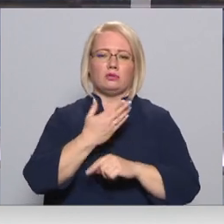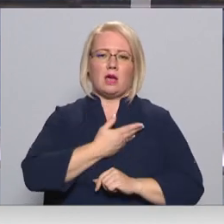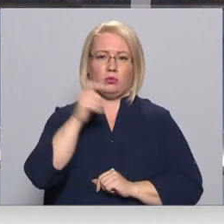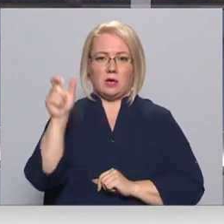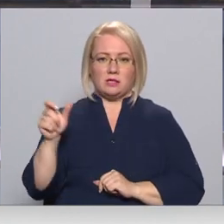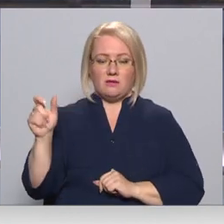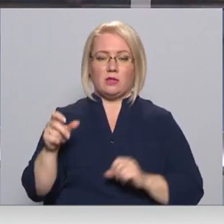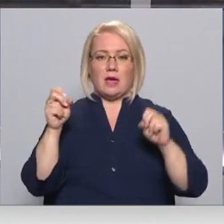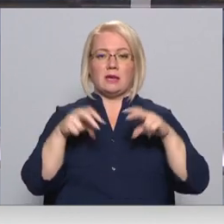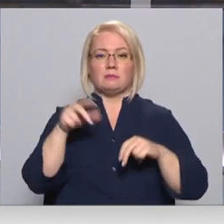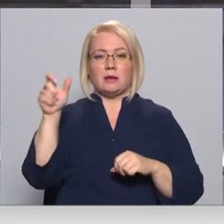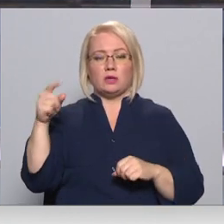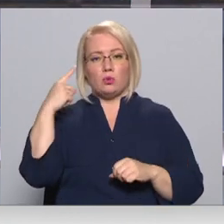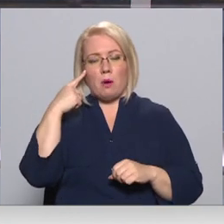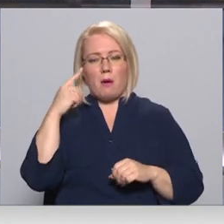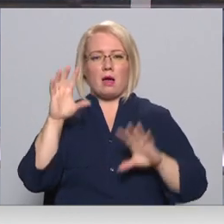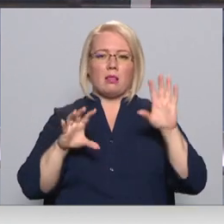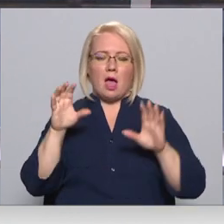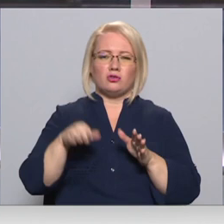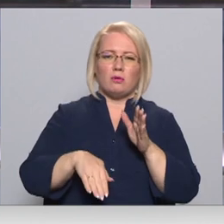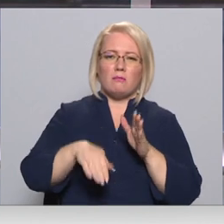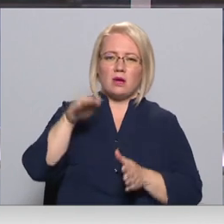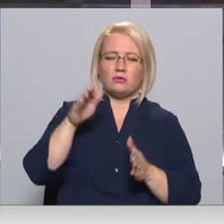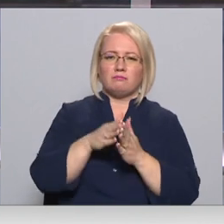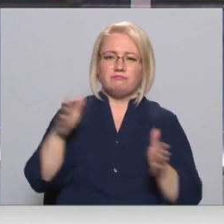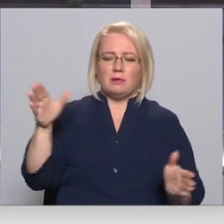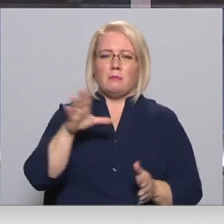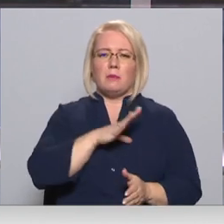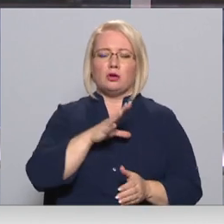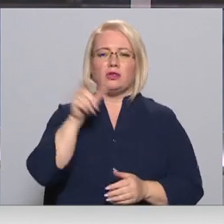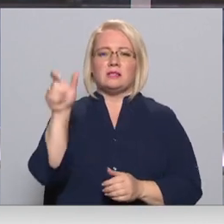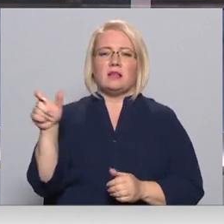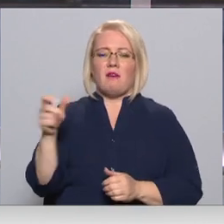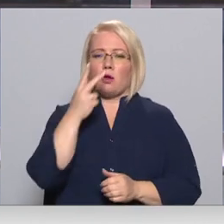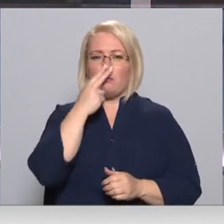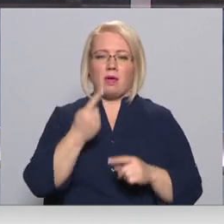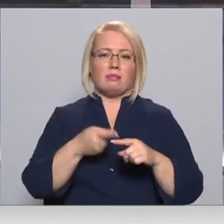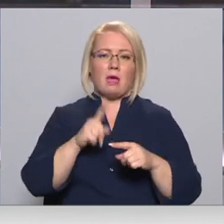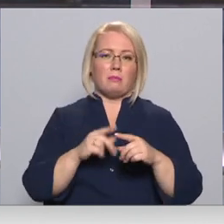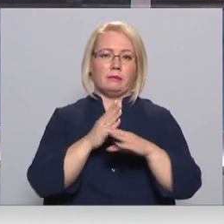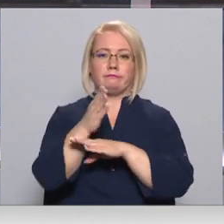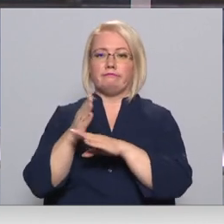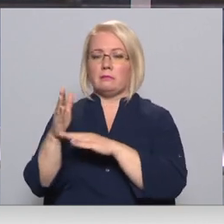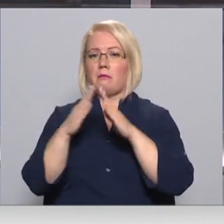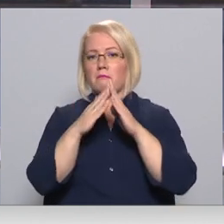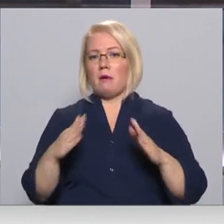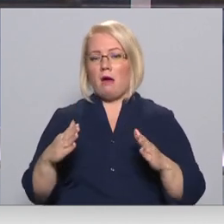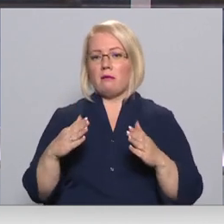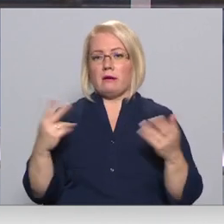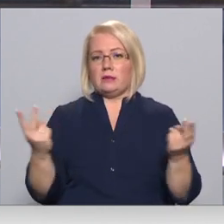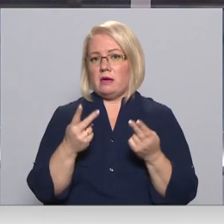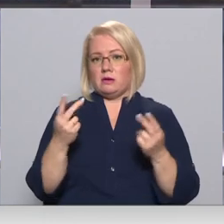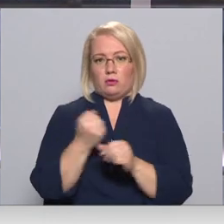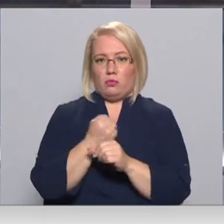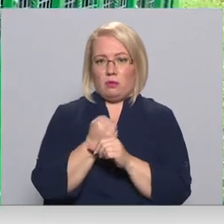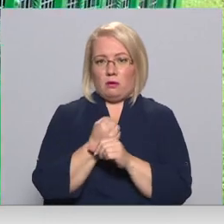Eksperti domā, ka lāči, iespējams no mazotnes, bijuši cilvēku pieradināti, tāpēc tiem ciemošanās pie mājām ir ierasta nodarbe.